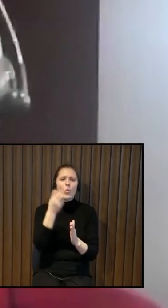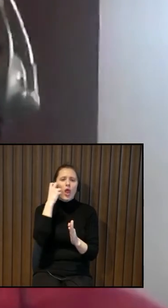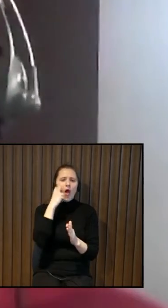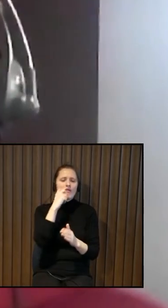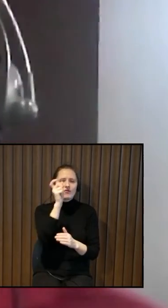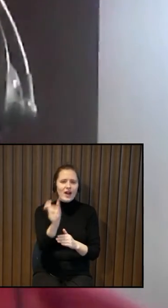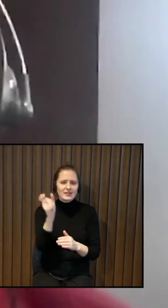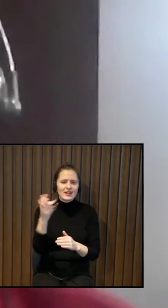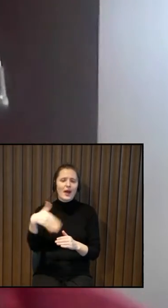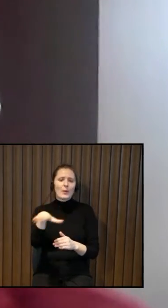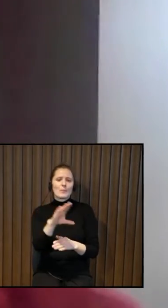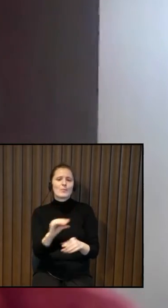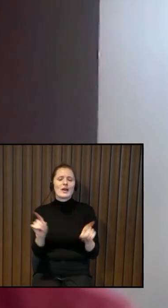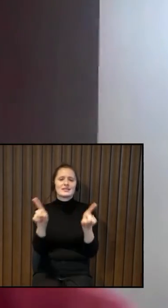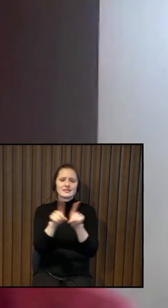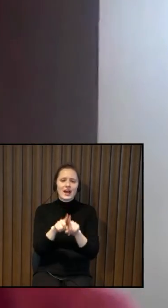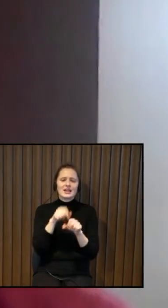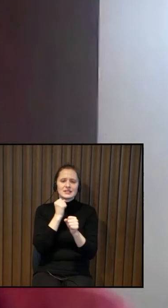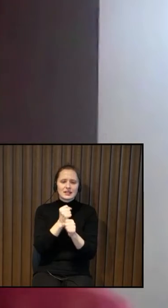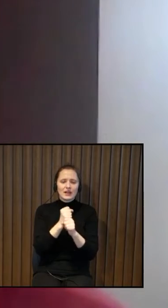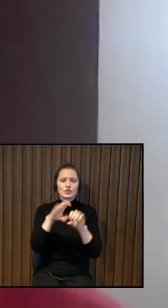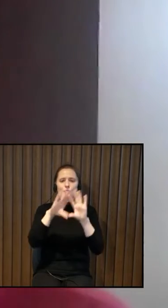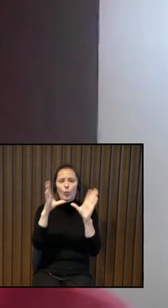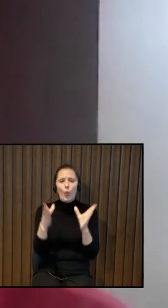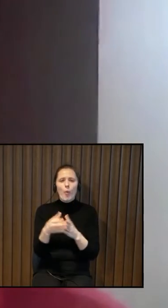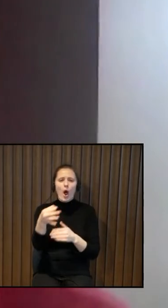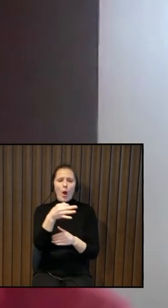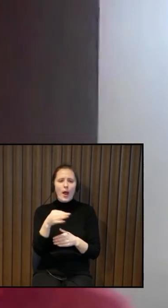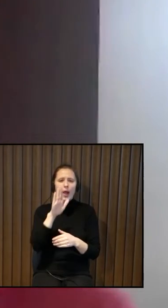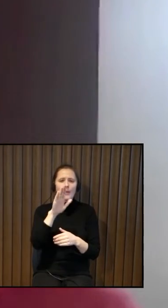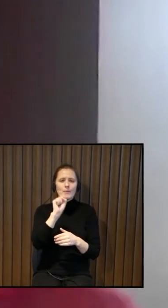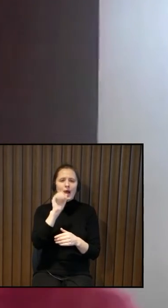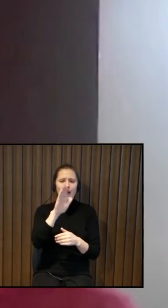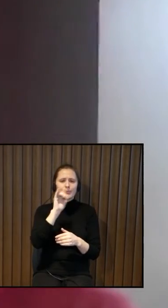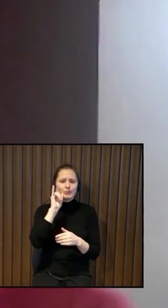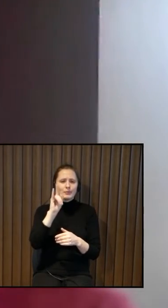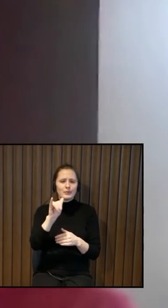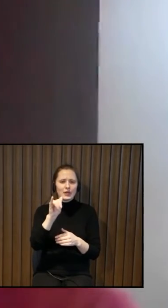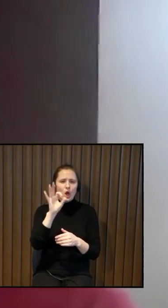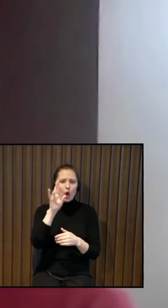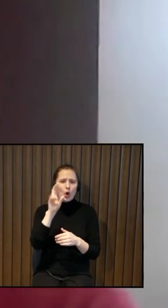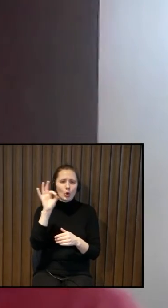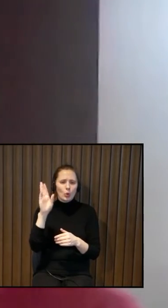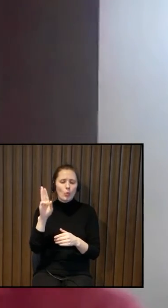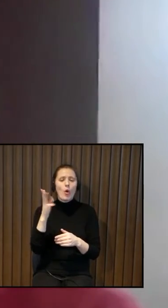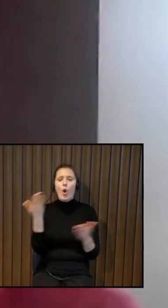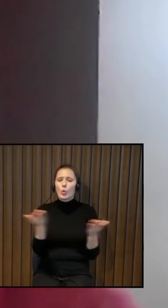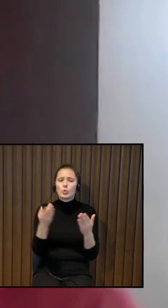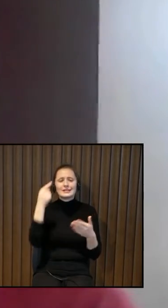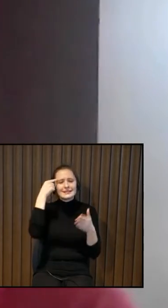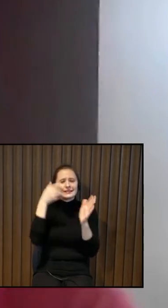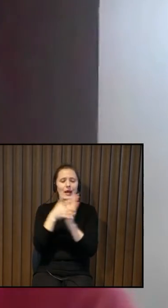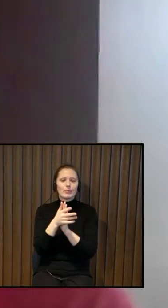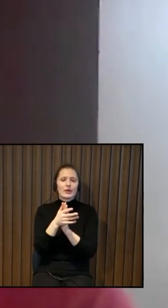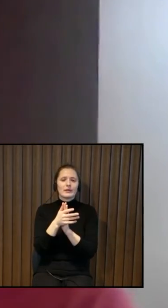un mēs arī esam strādājuši kopā ar tādu organizāciju Baby Run, kur es sapratu, ka mums ir vienas